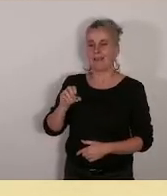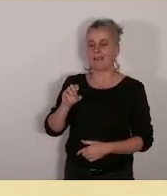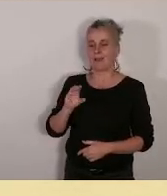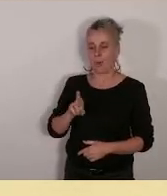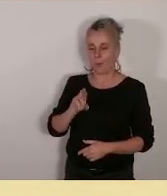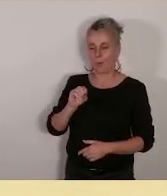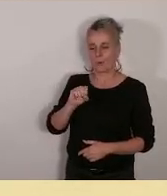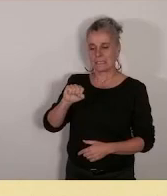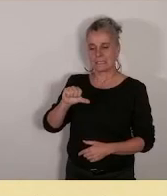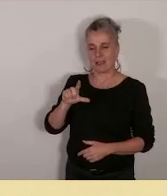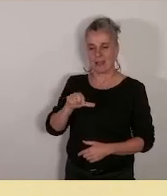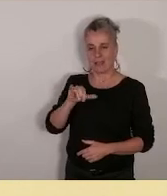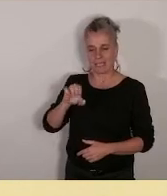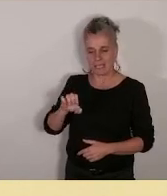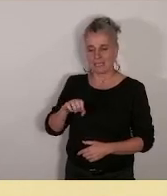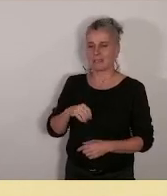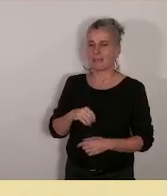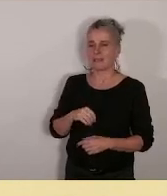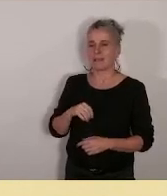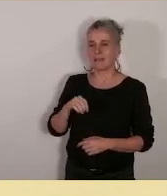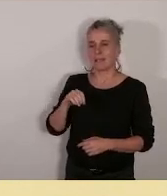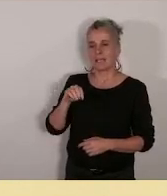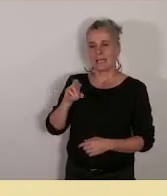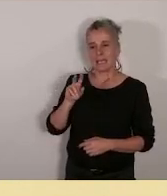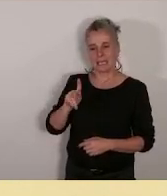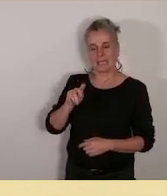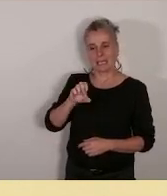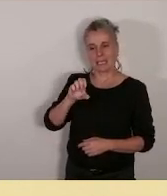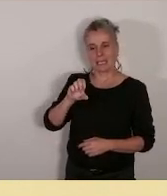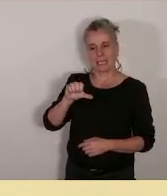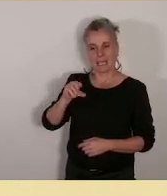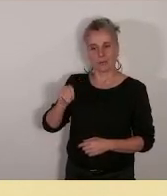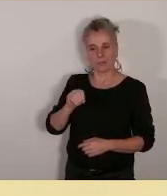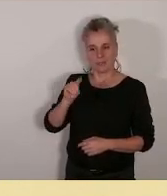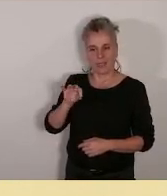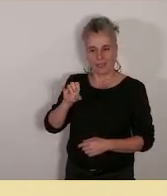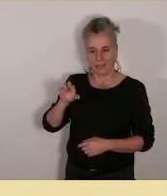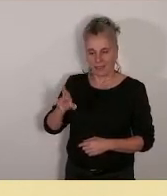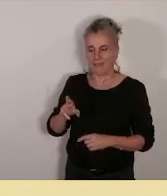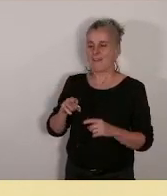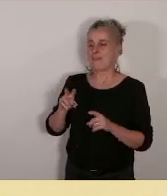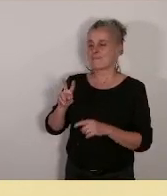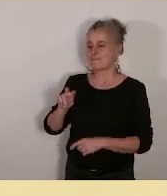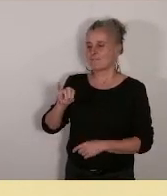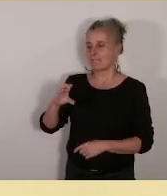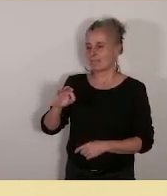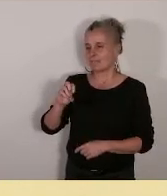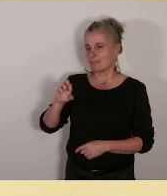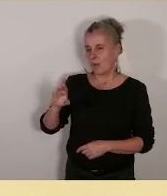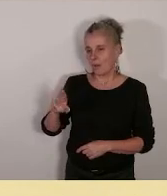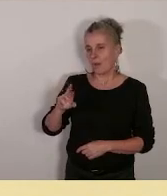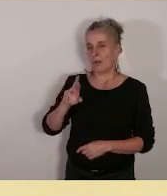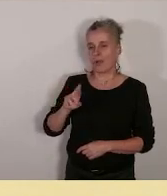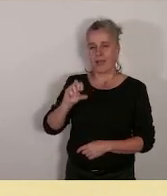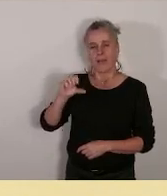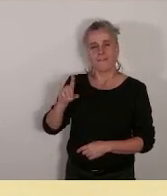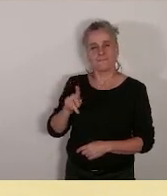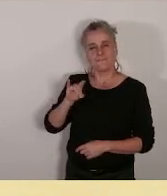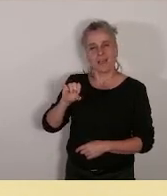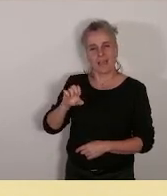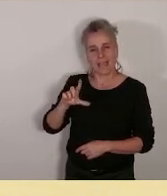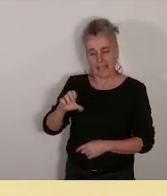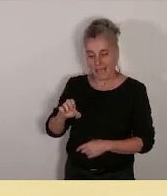Kautar, Dassine, Victor, Raphaël, Kail, Adam et Romy.